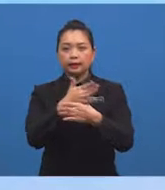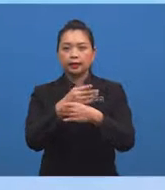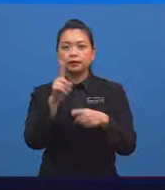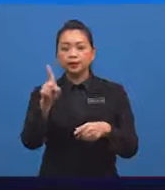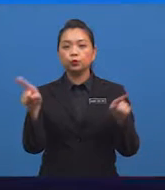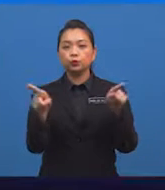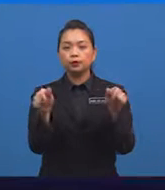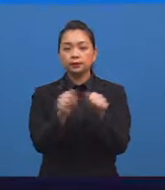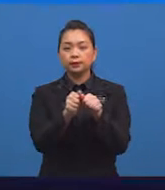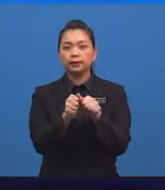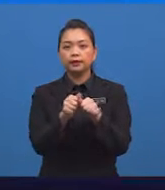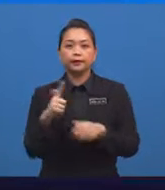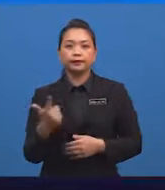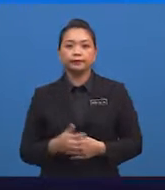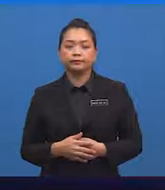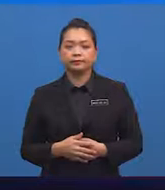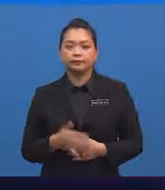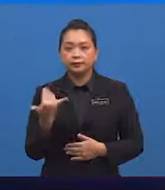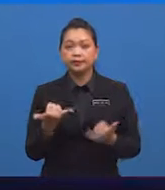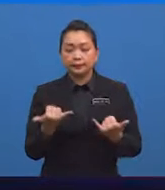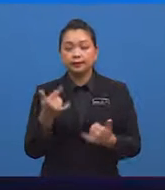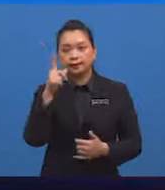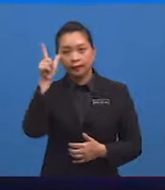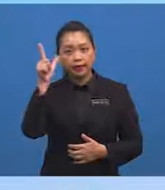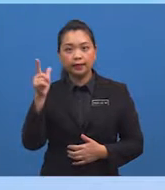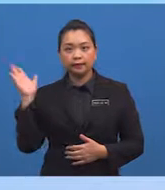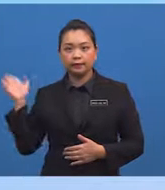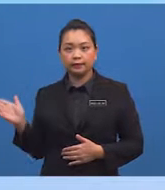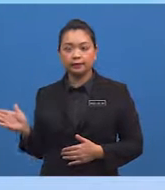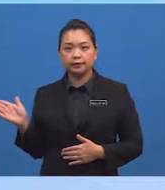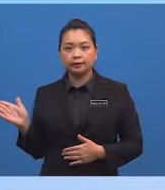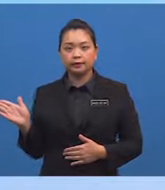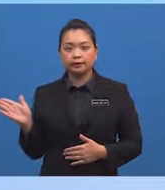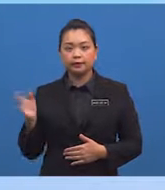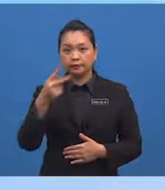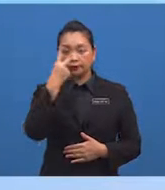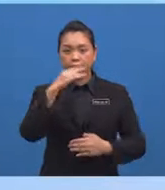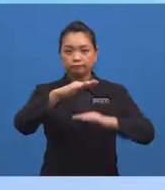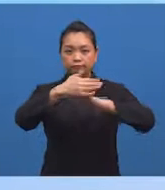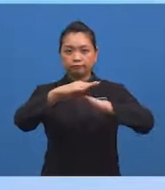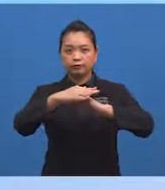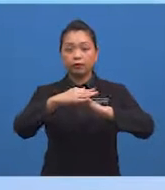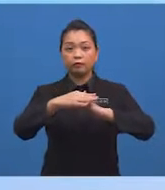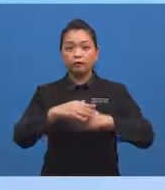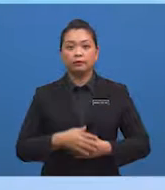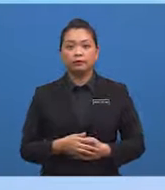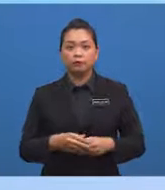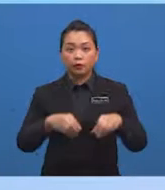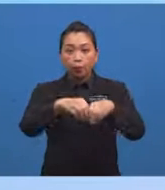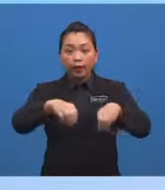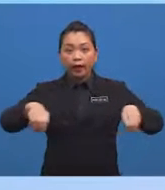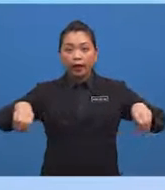lain Mari kita lihat gambar seterusnya iaitu jeriji penutup longkang